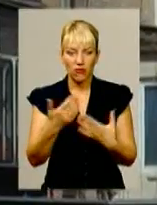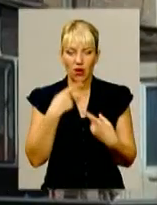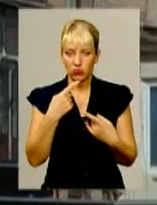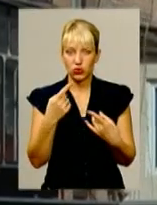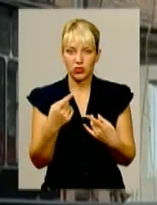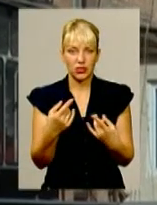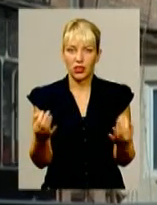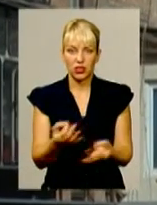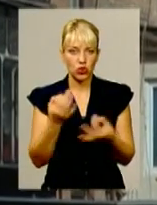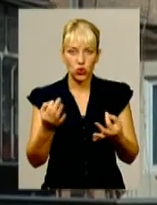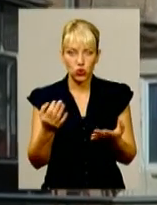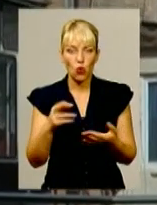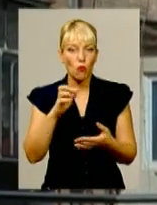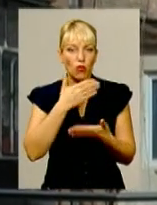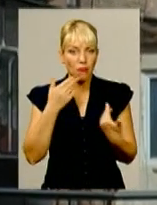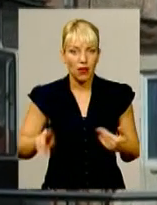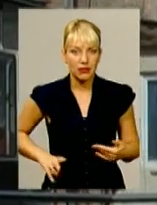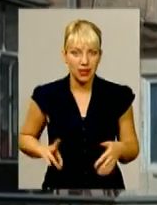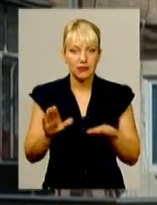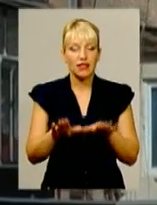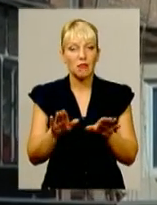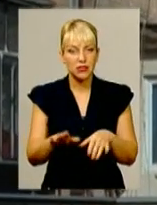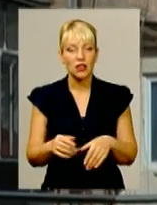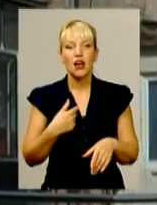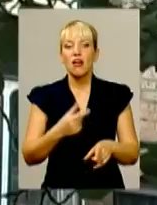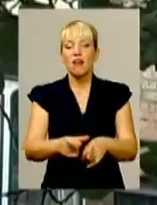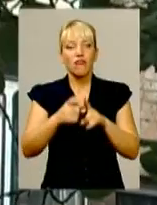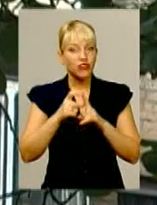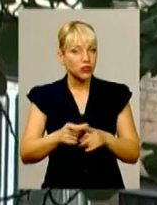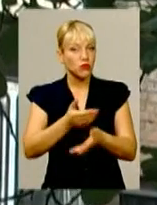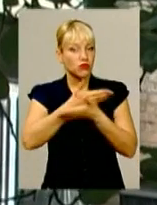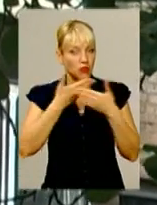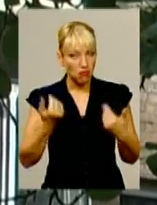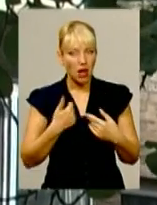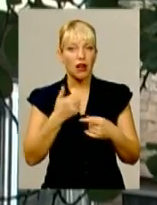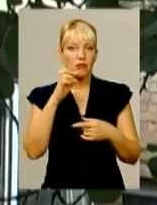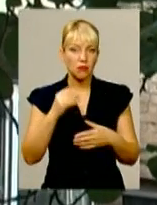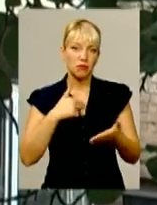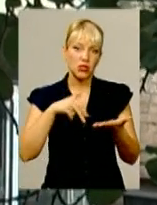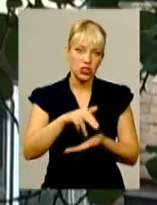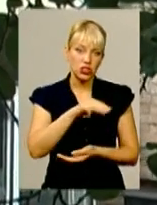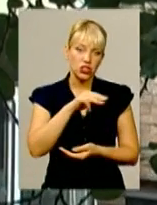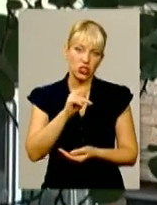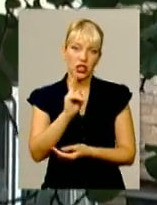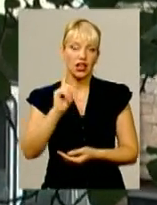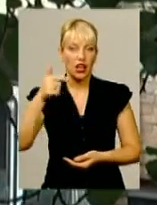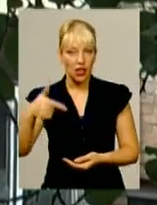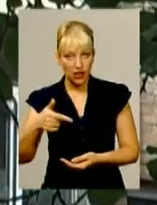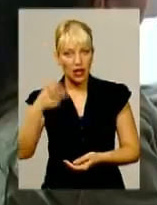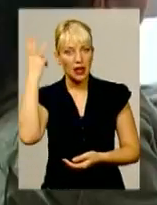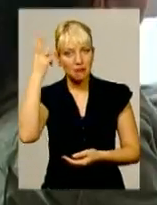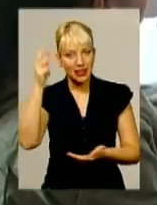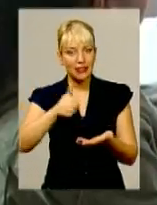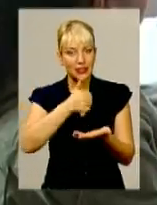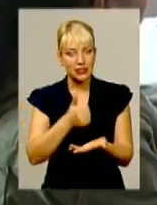Словом, почути відповіді на свої запитання нам теж не вдалося. За роз'ясненнями, йдемо до управління житлово-комунального господарства Хмельницького.